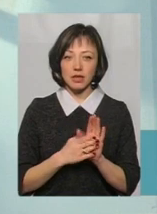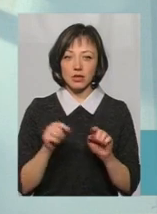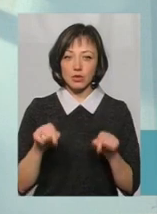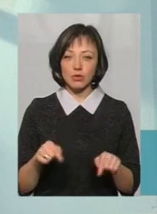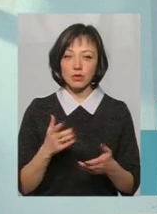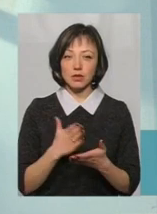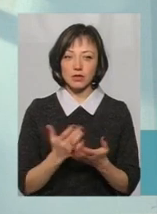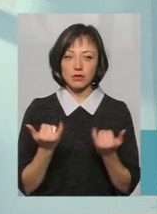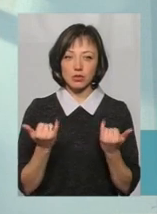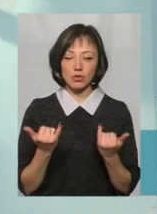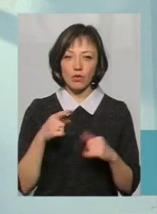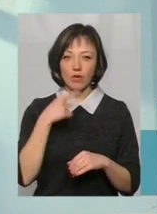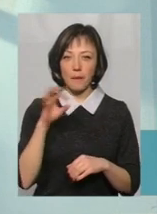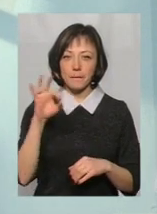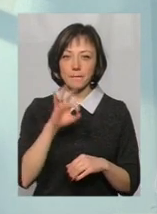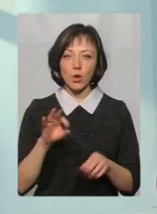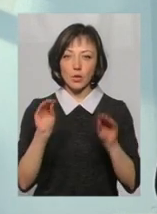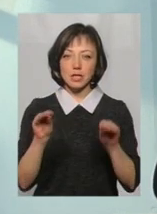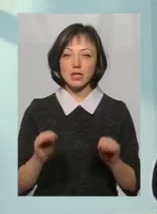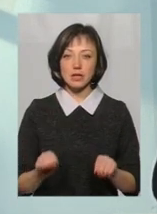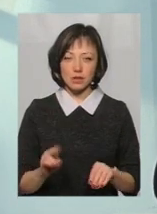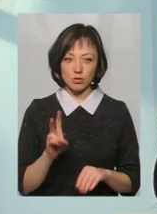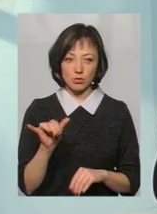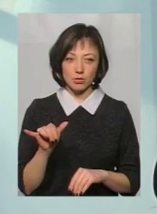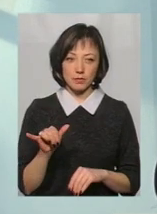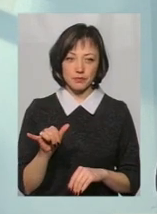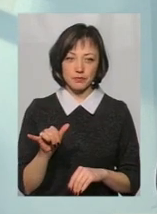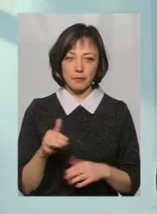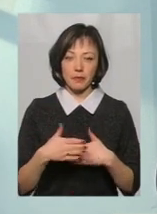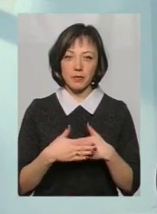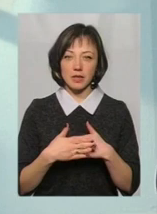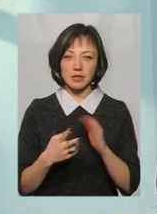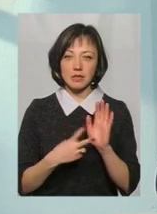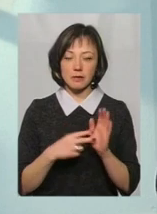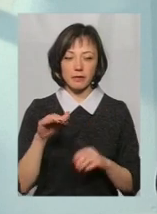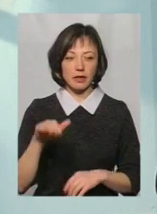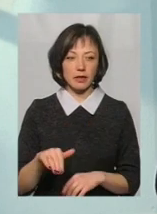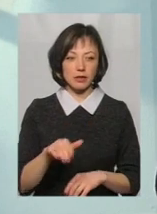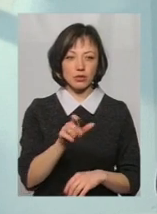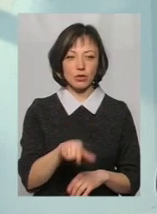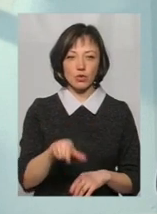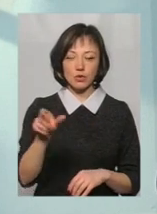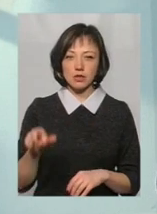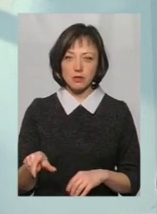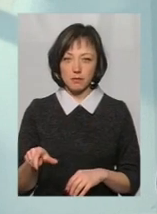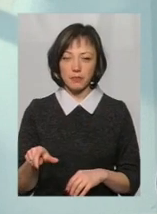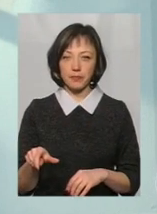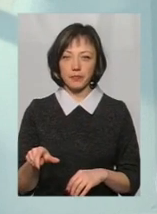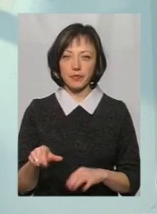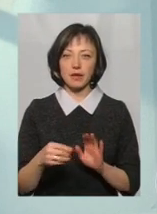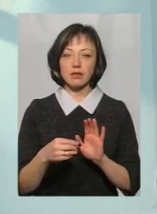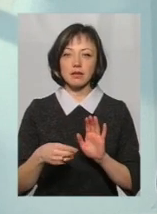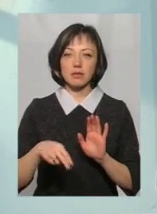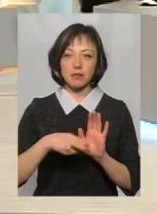знаєте, от ми сьогодні говорили про статистику. Близько 7 тисяч осіб внутрішньопереміщених зареєстровано.